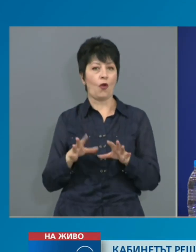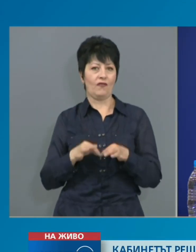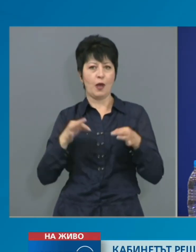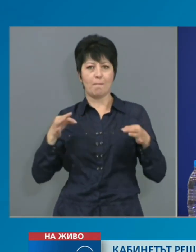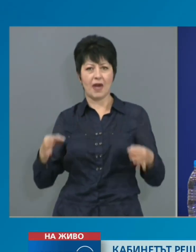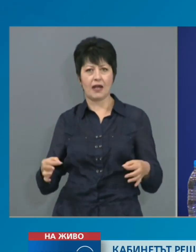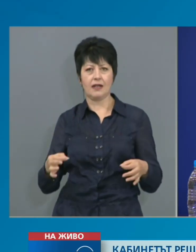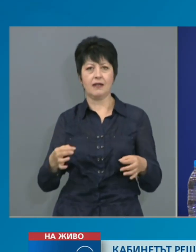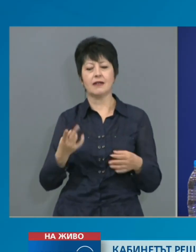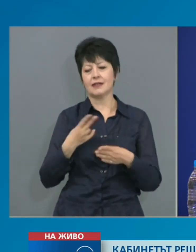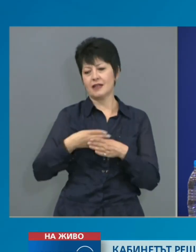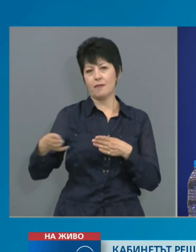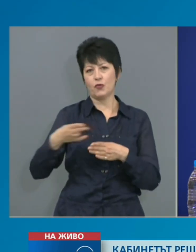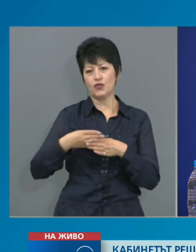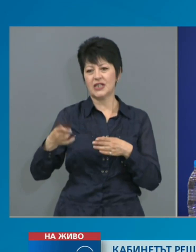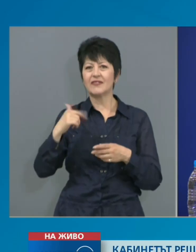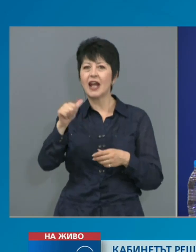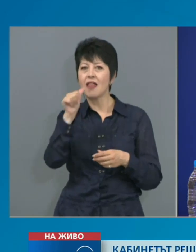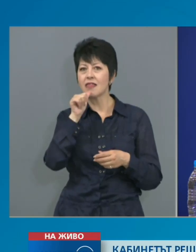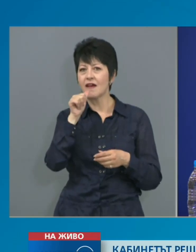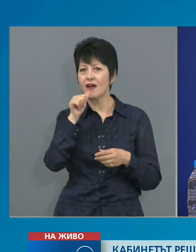пречистването на водоисточниците,